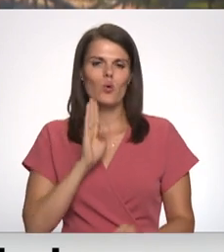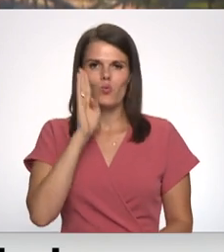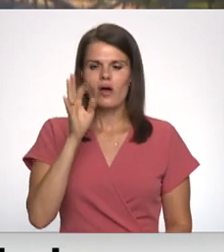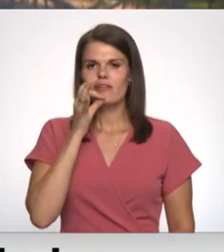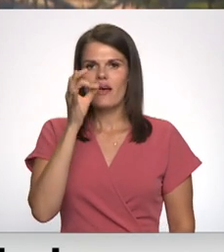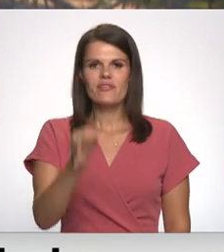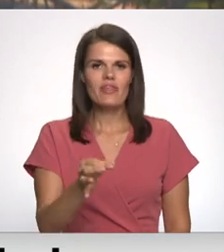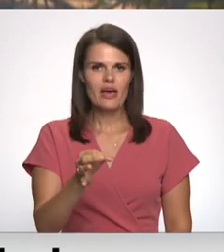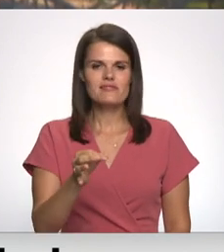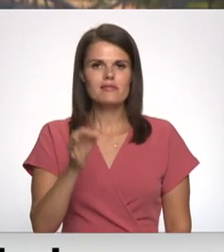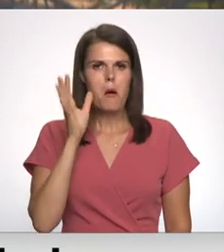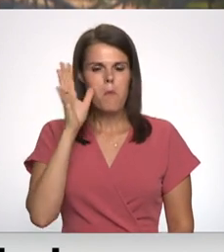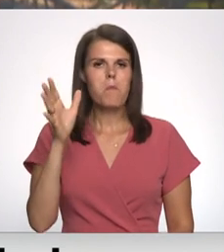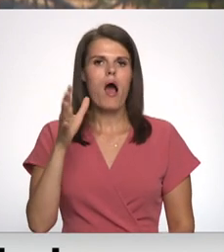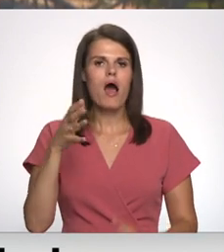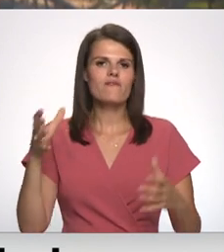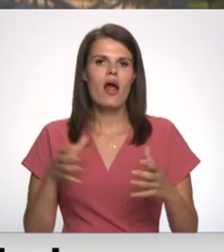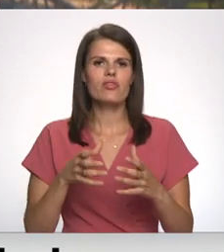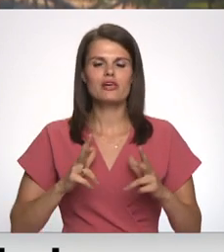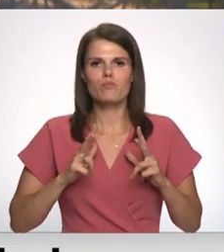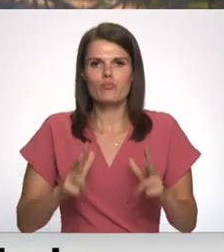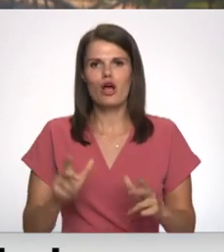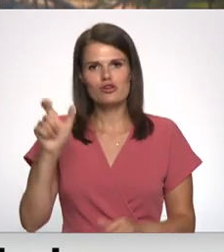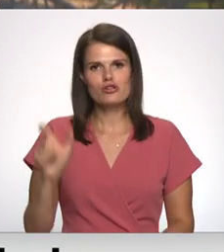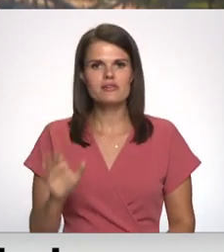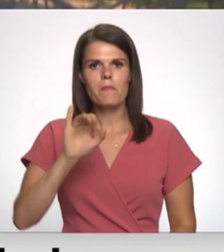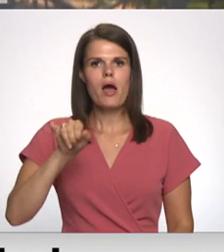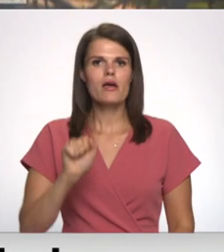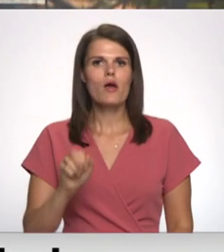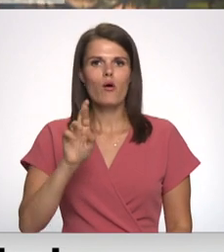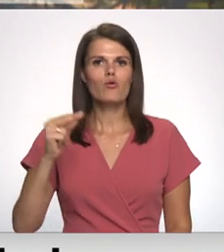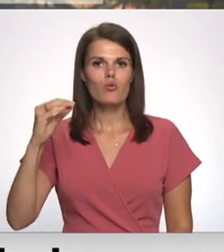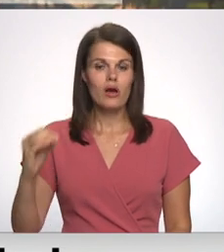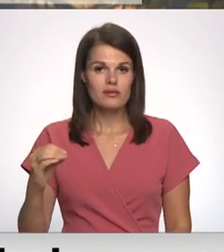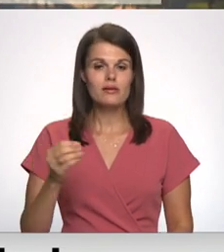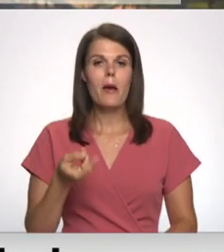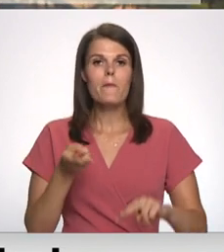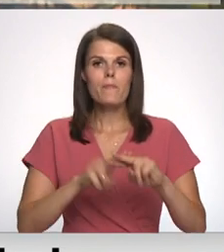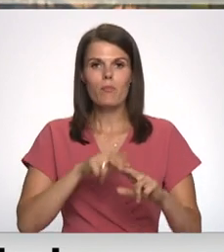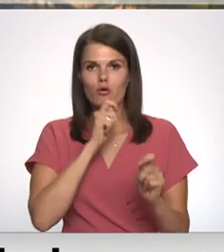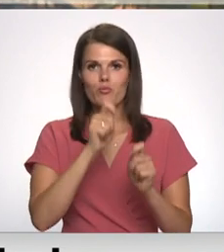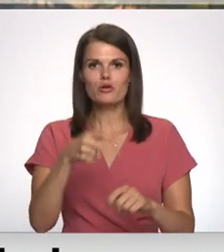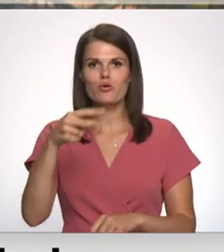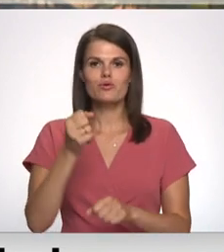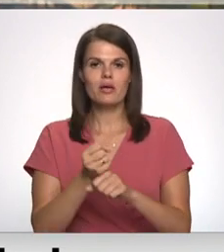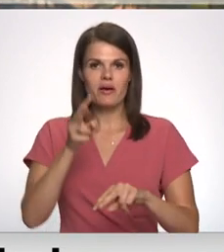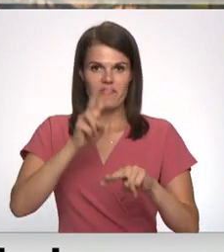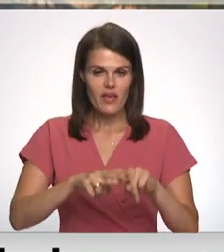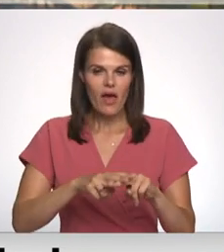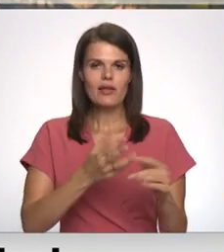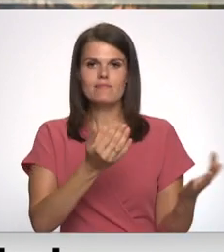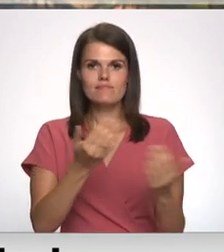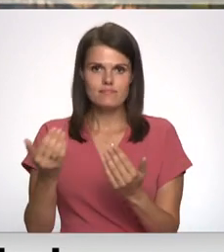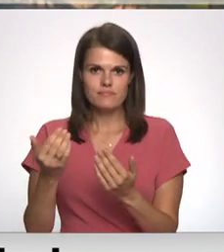pārvaldes priekšniece Maira Roze. No papildus piešķirtajām 20 vakancēm pārvalde spējus aizpildīt nedaudz